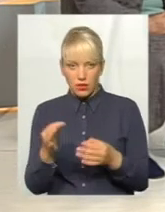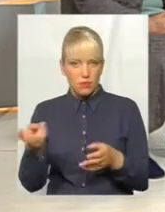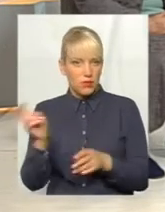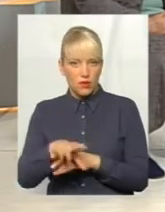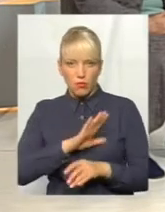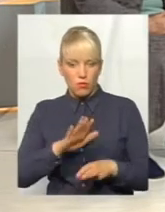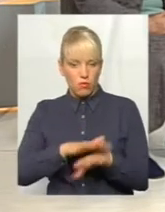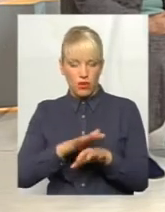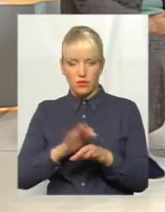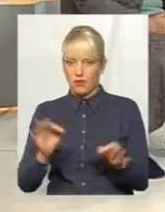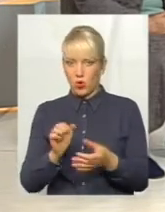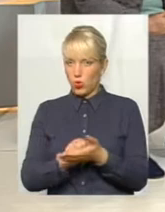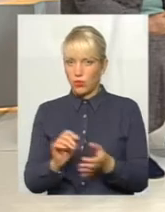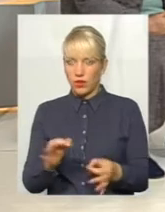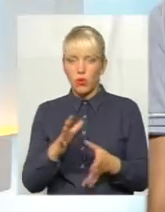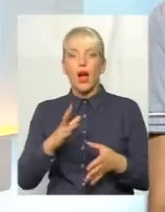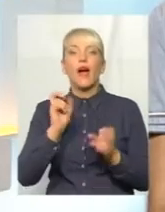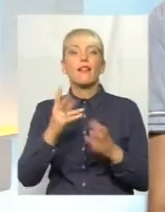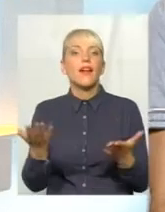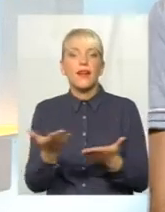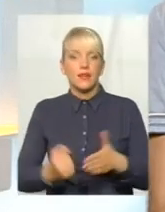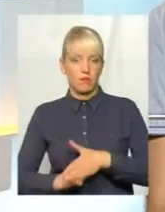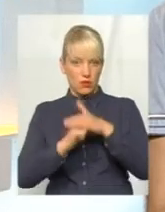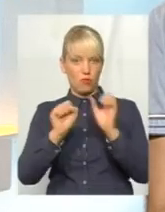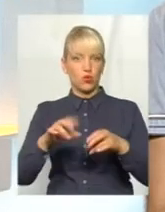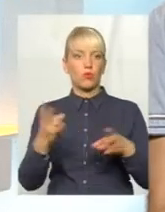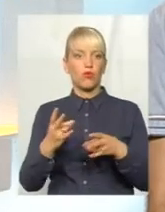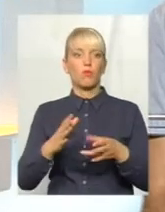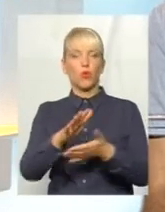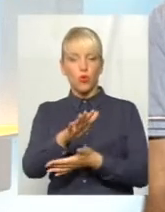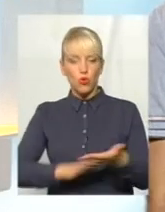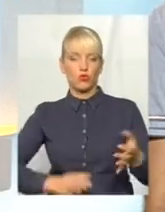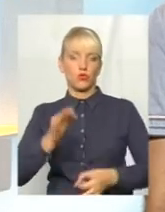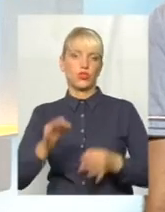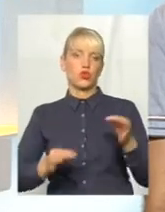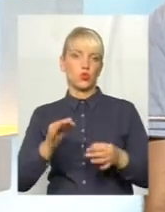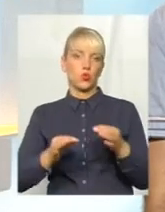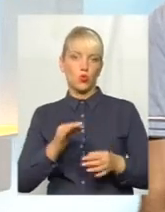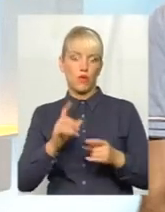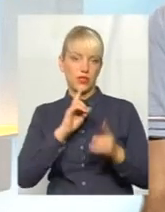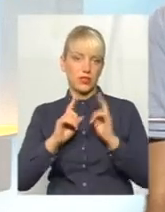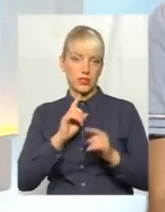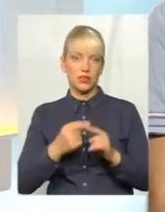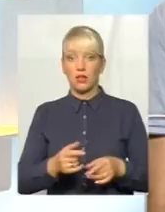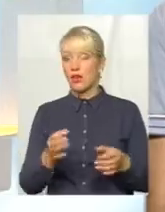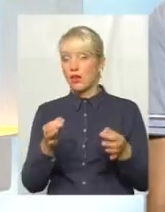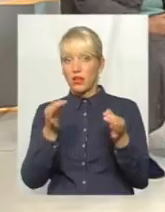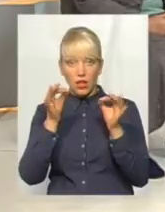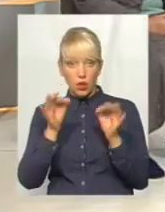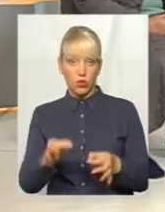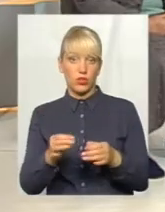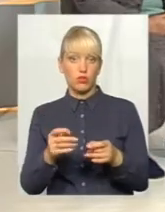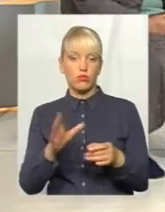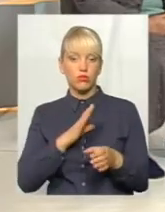було надано. То я перепрошую, на якій підставі можна було продовжувати судові засідання? І абсолютно логічно, що було закрити,